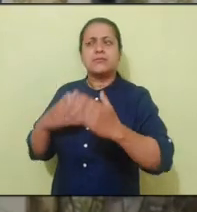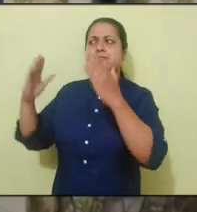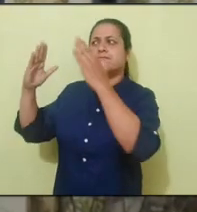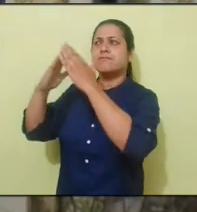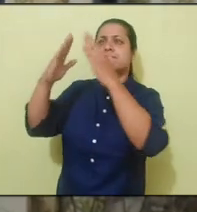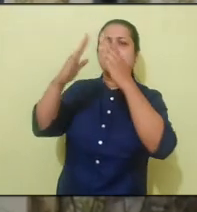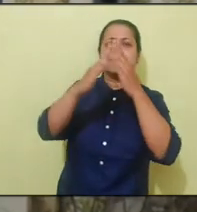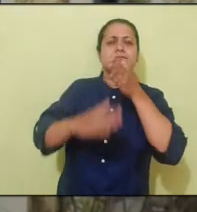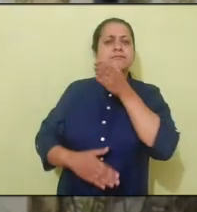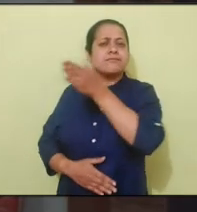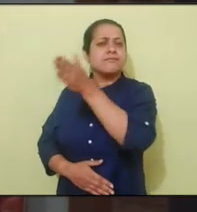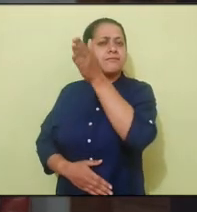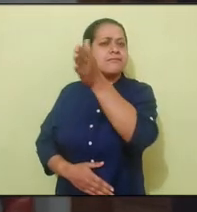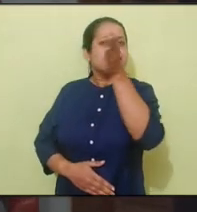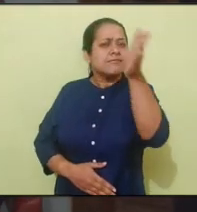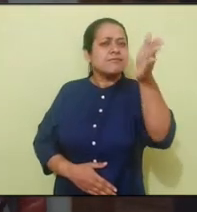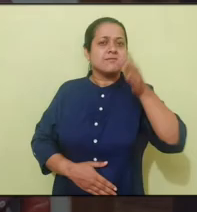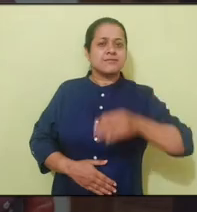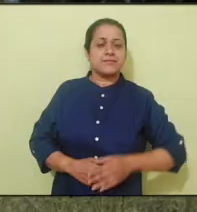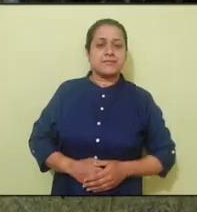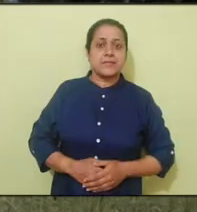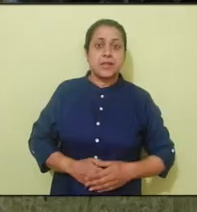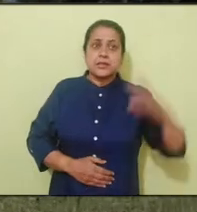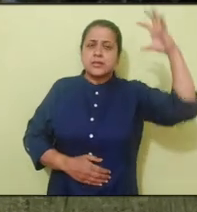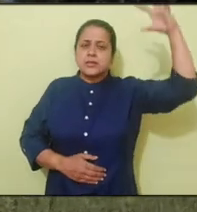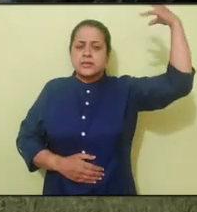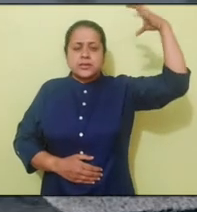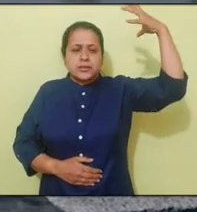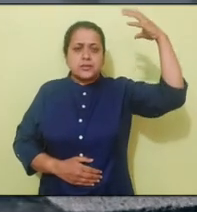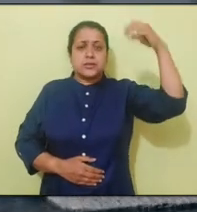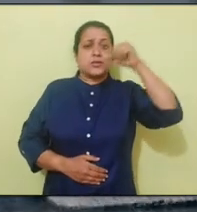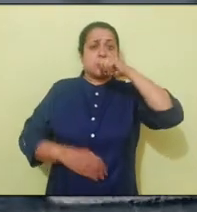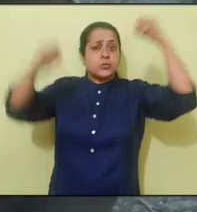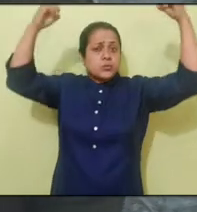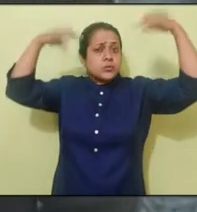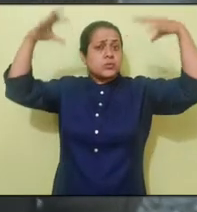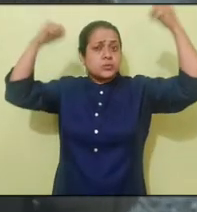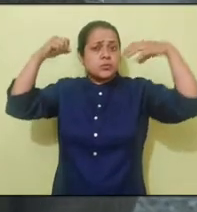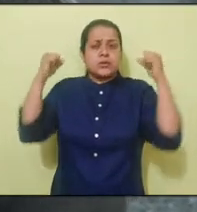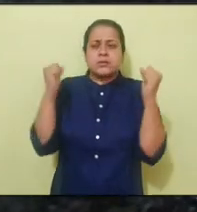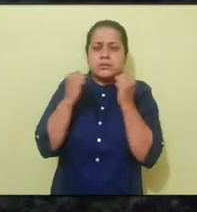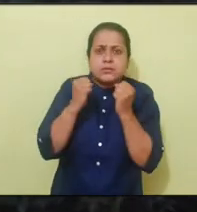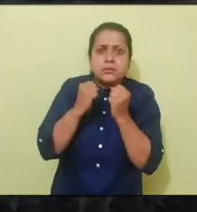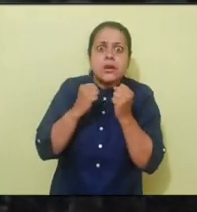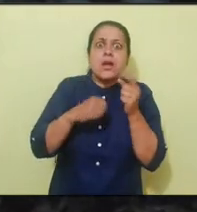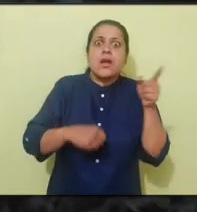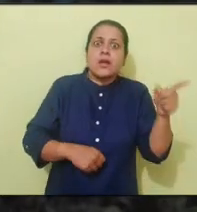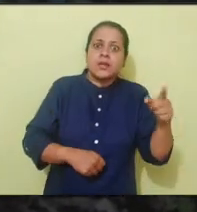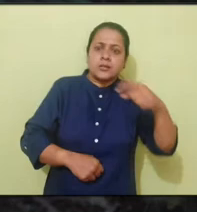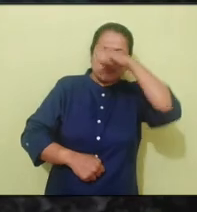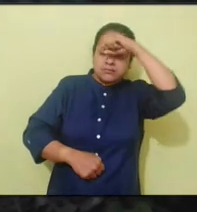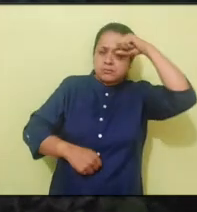दरवाजे पर दस्तक देता है कड़ी दूब बारिश सर्दी में भी अपने